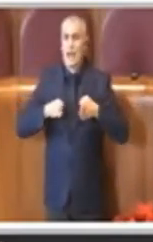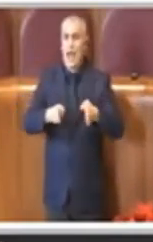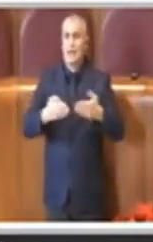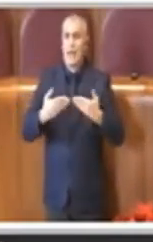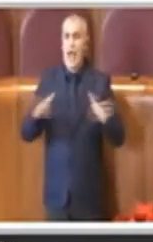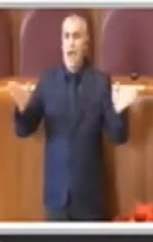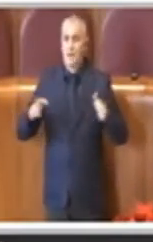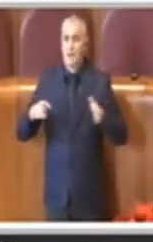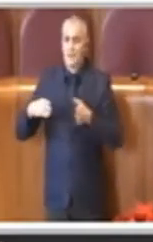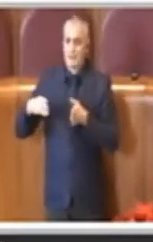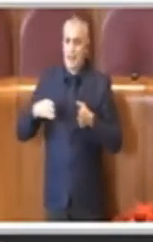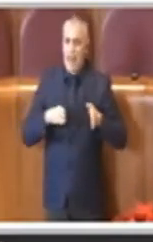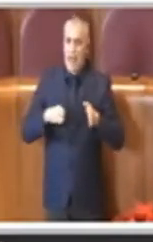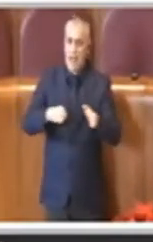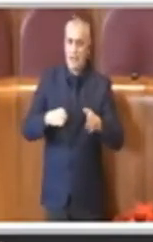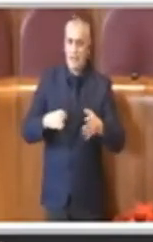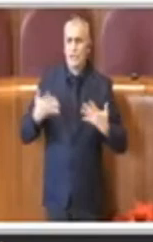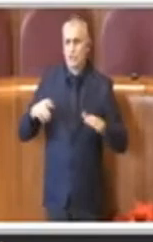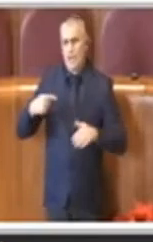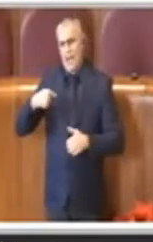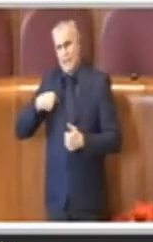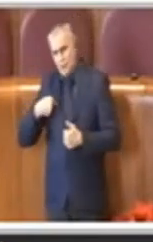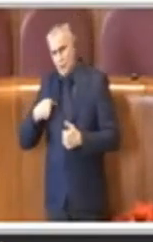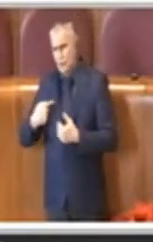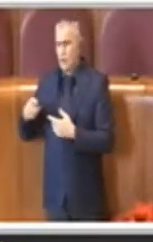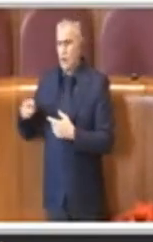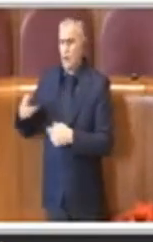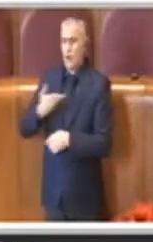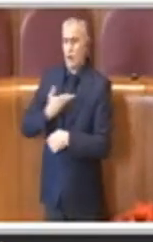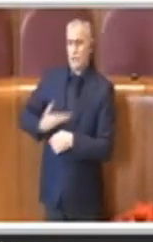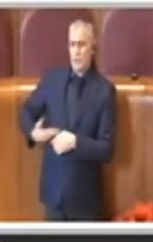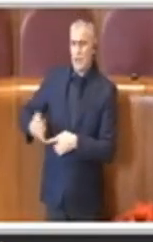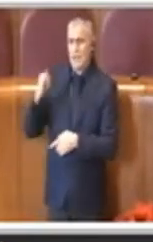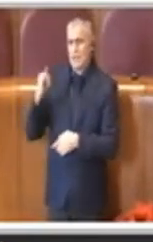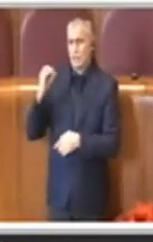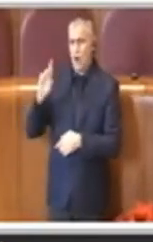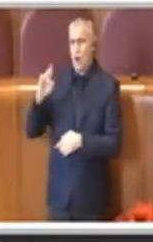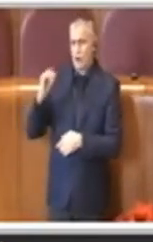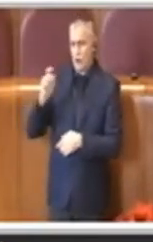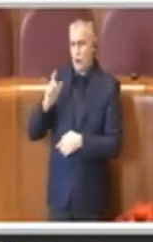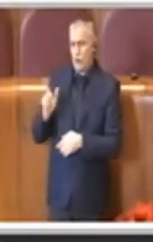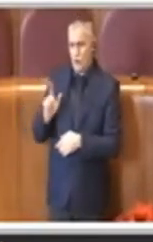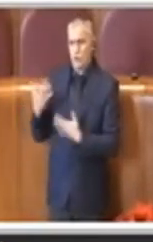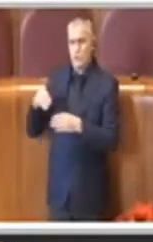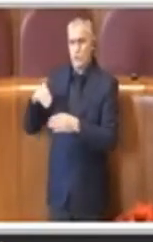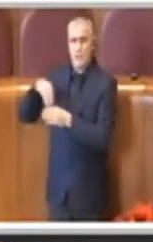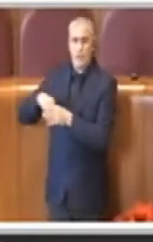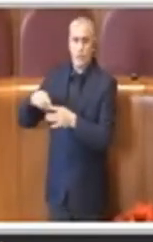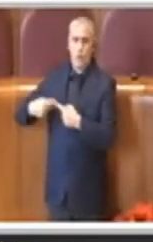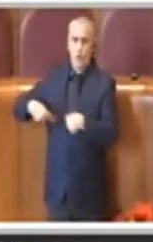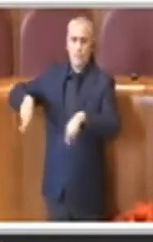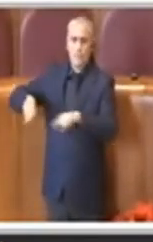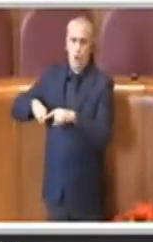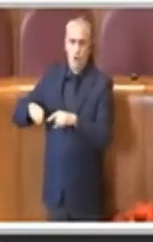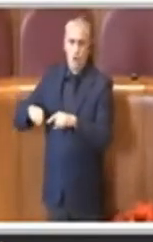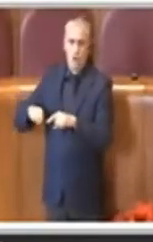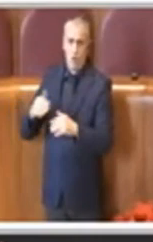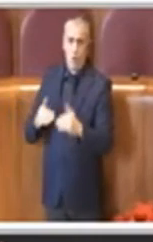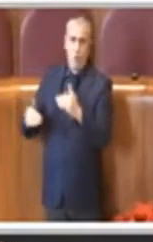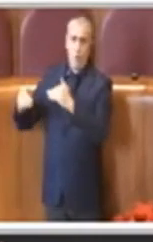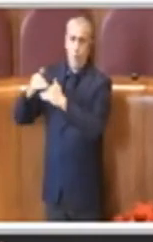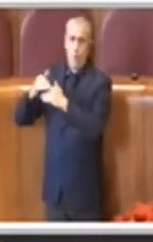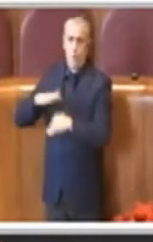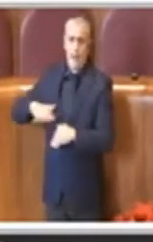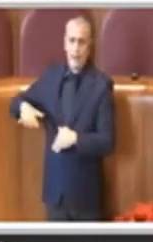Iorio e già in altri in commissione urbanistica si apre una strada per fare in modo